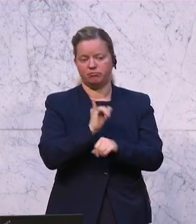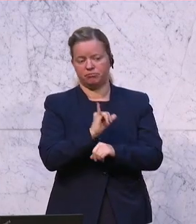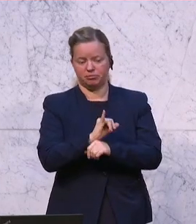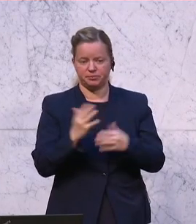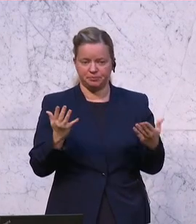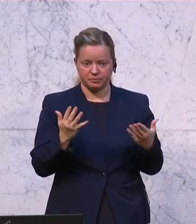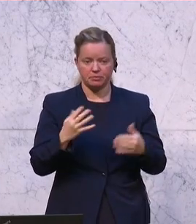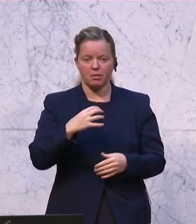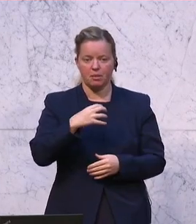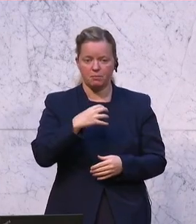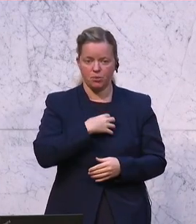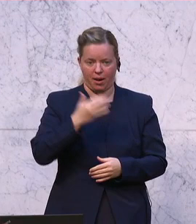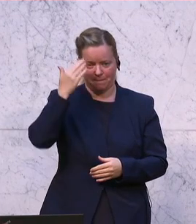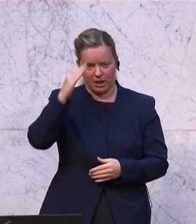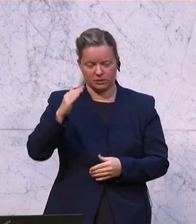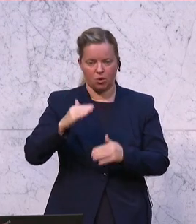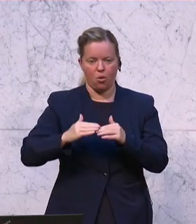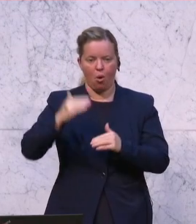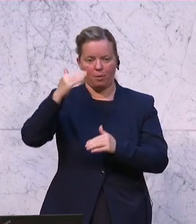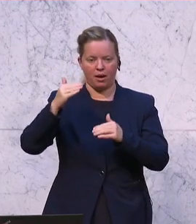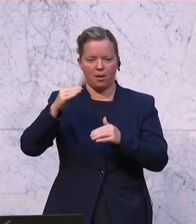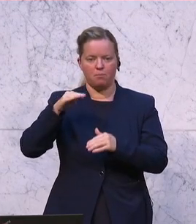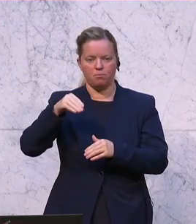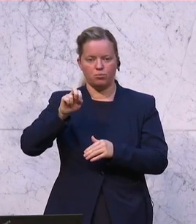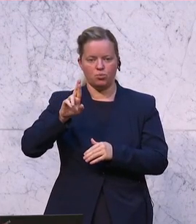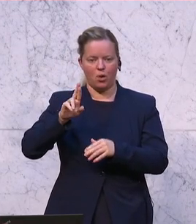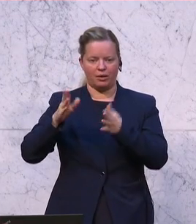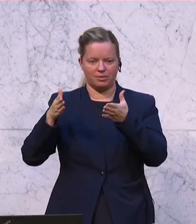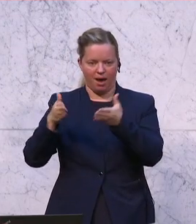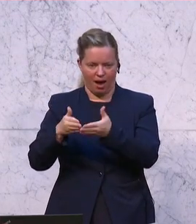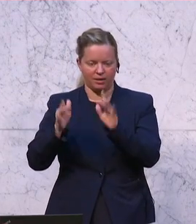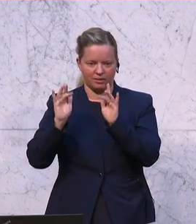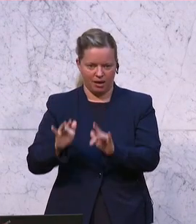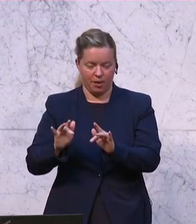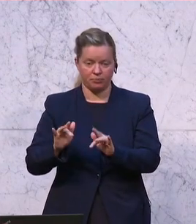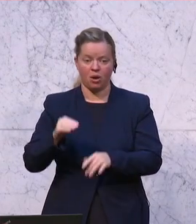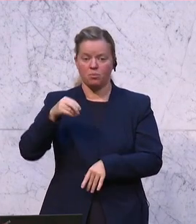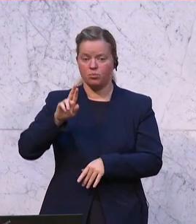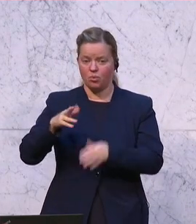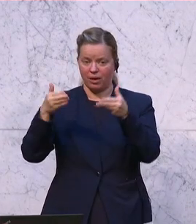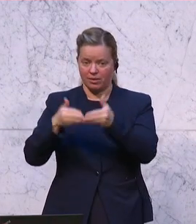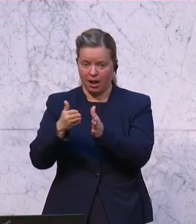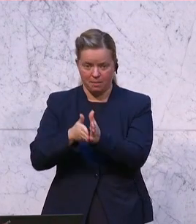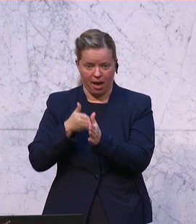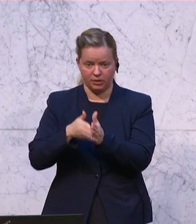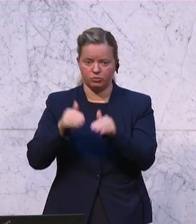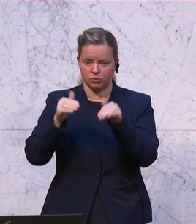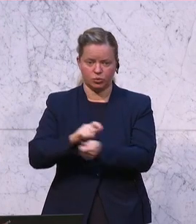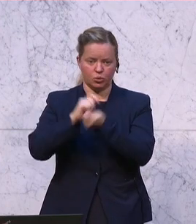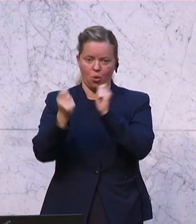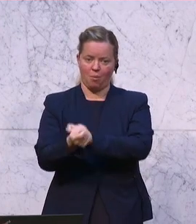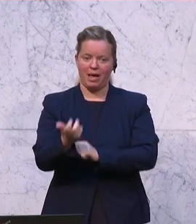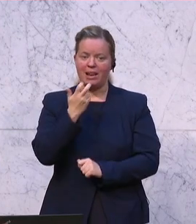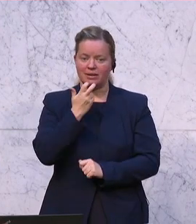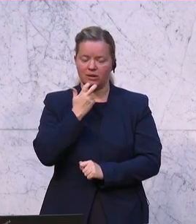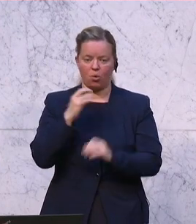weil ich mit dem Bürgermeister aus dem oberen Murtal telefoniert habe, es beginnt mit der Murtalbahn, die unbedingt hier elektrifiziert gehört oder